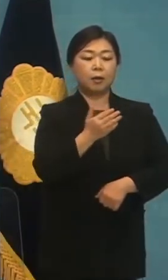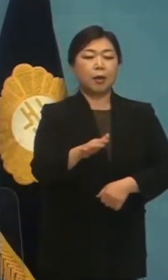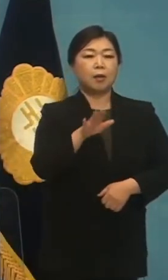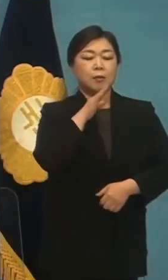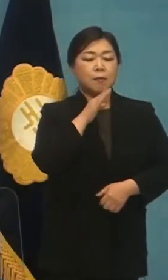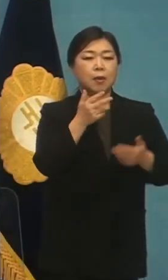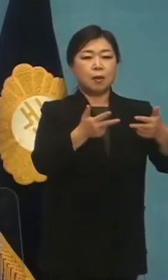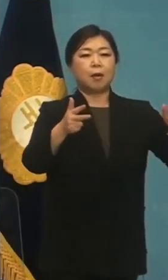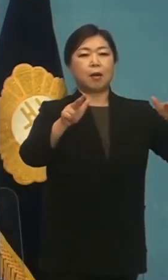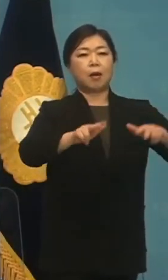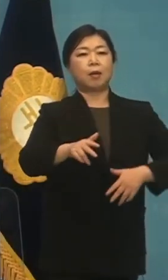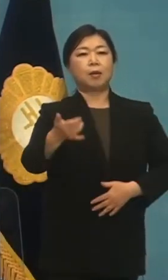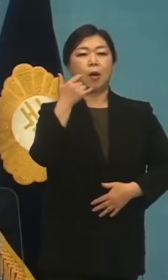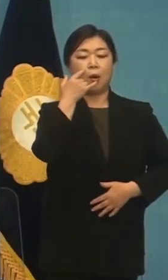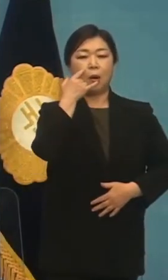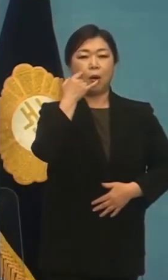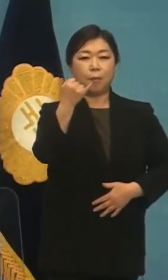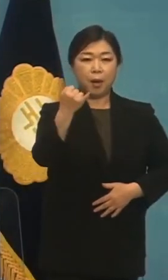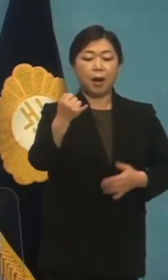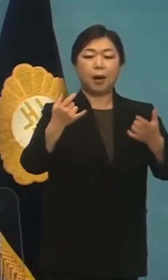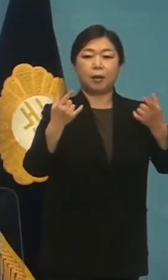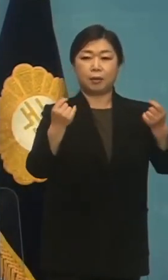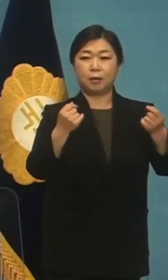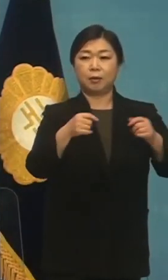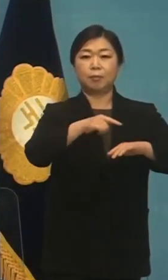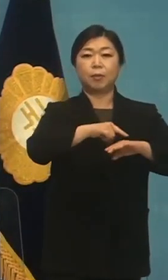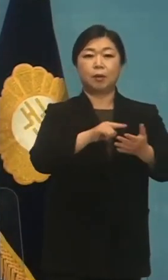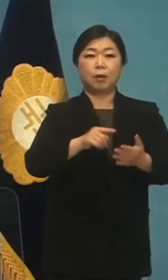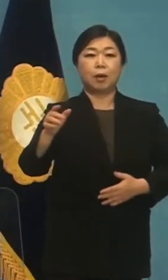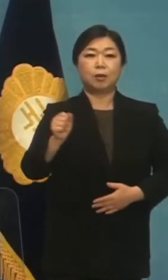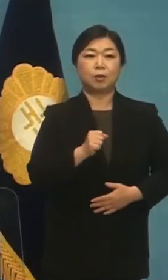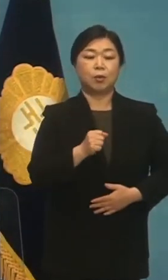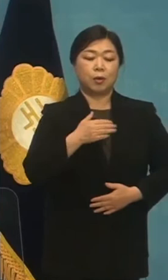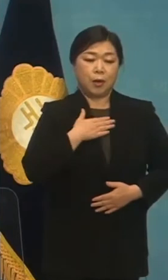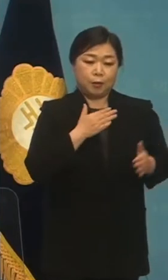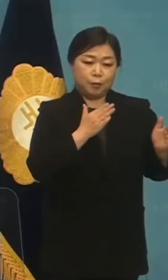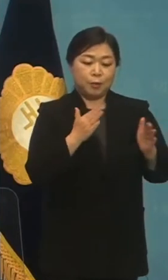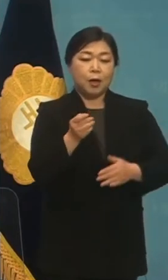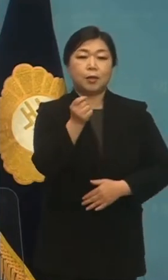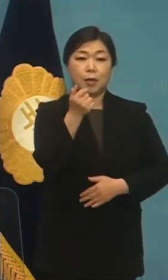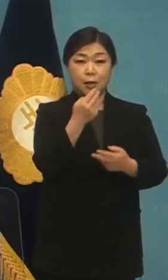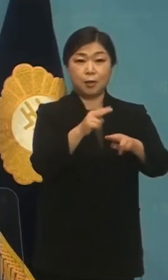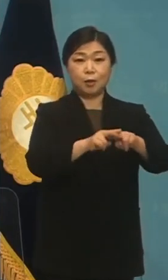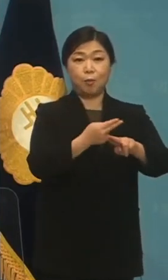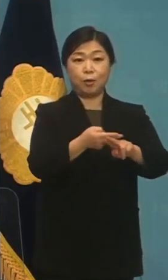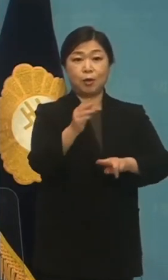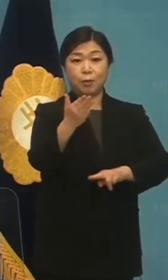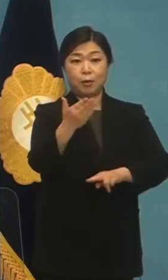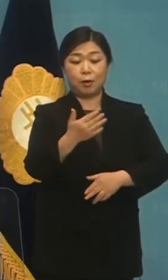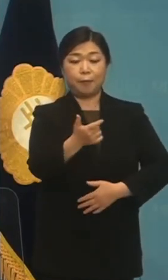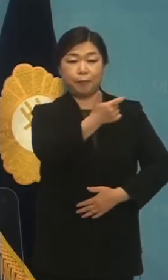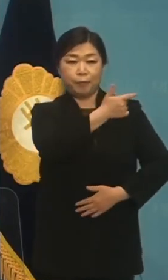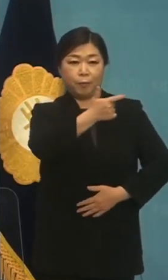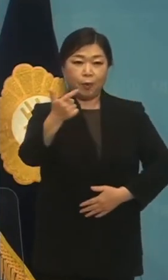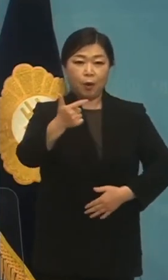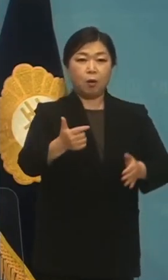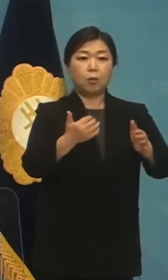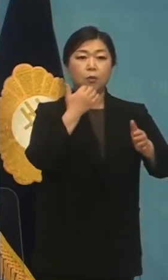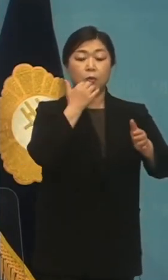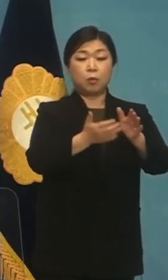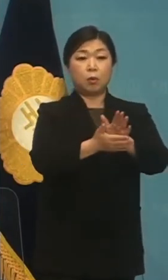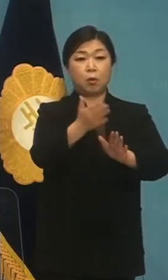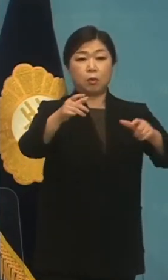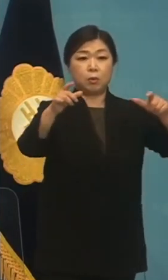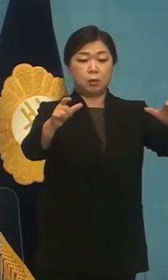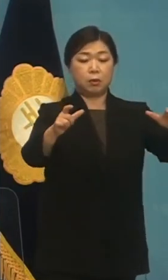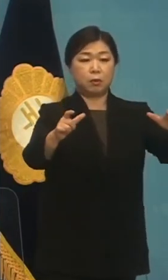싶은 저 김진애가 마련한 작은 선물입니다. 거대 도시 서울은 홍미진진하고